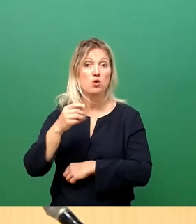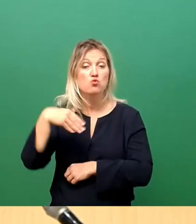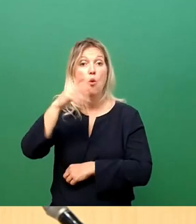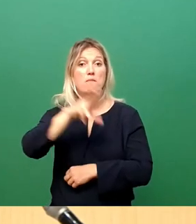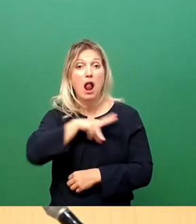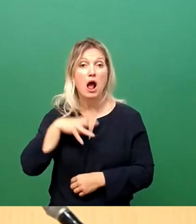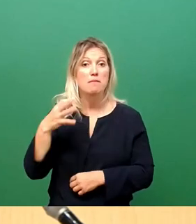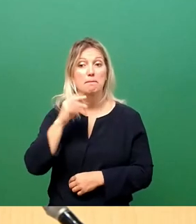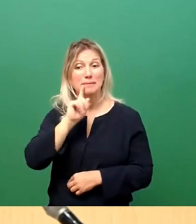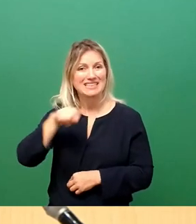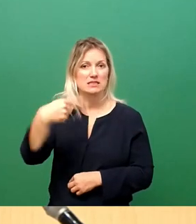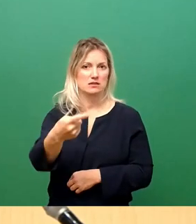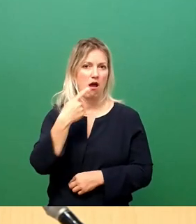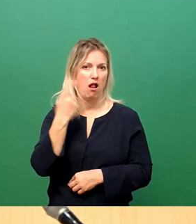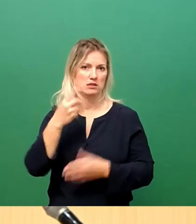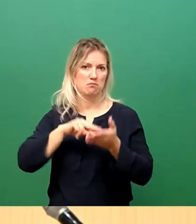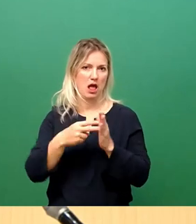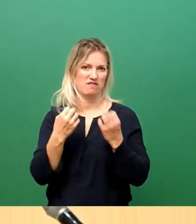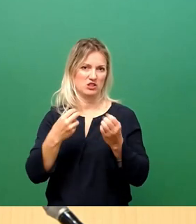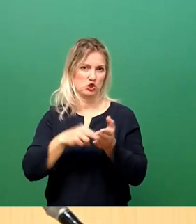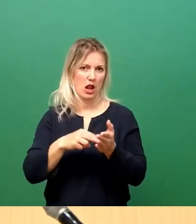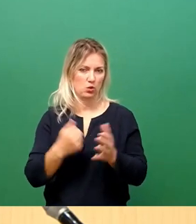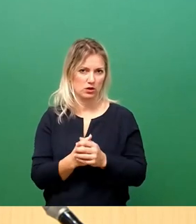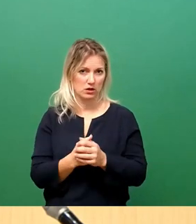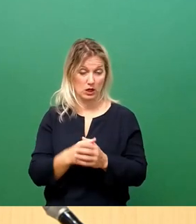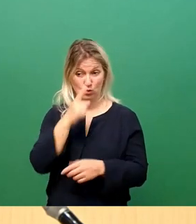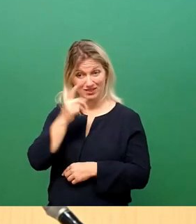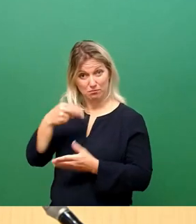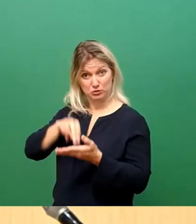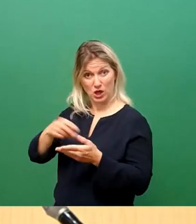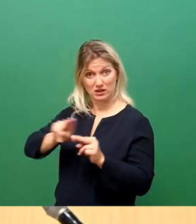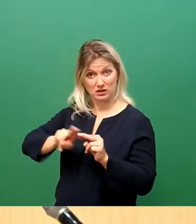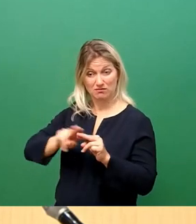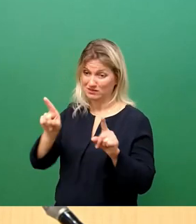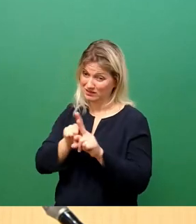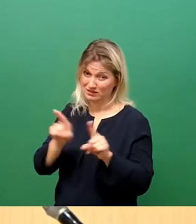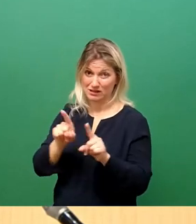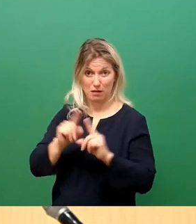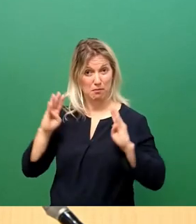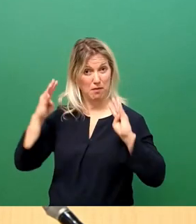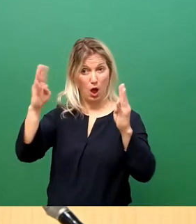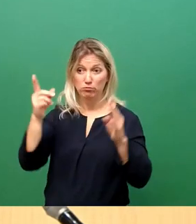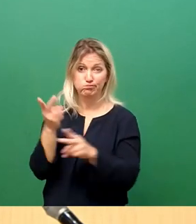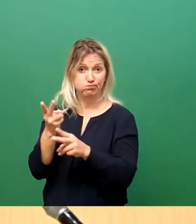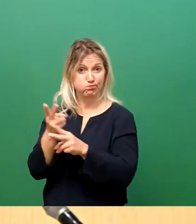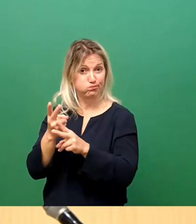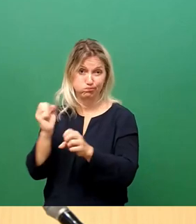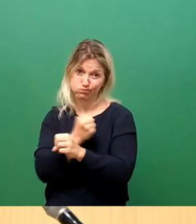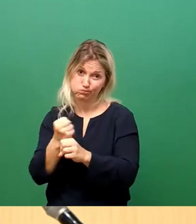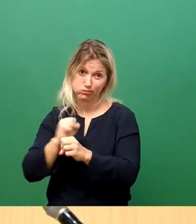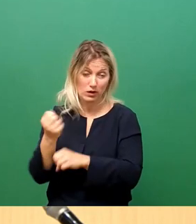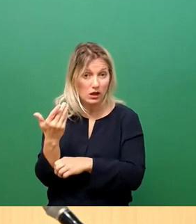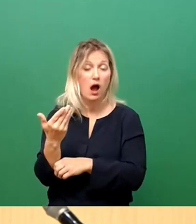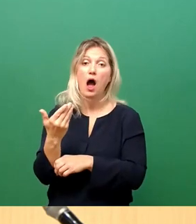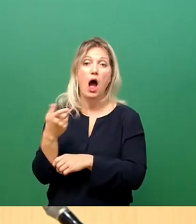vergehen werden. Eine Sanierung im Bestand hätte genauso zur Folge, dass der Baumbestand im weiten Teil nicht erhalten werden kann und eine Sanierung im Bestand trägt nicht dazu bei,